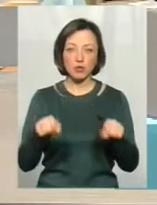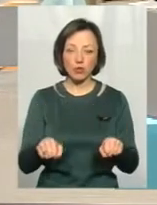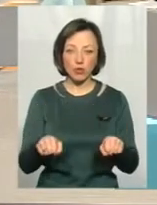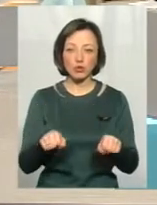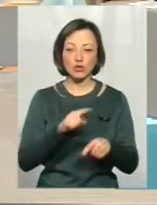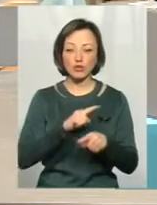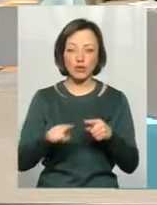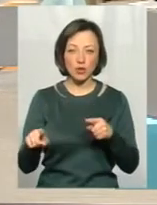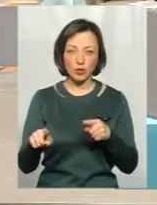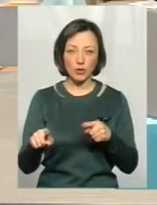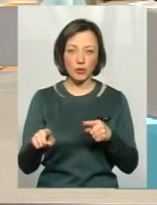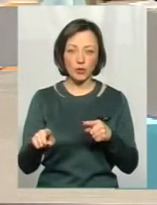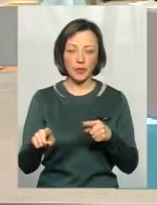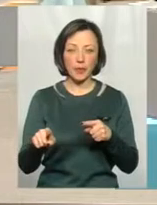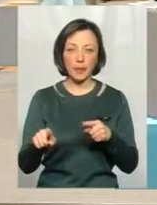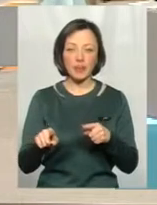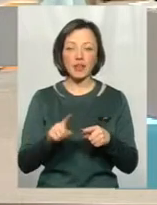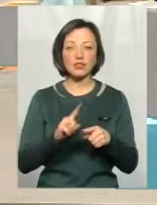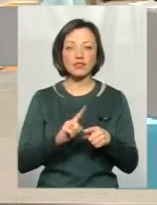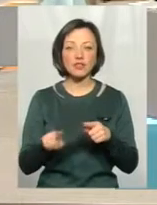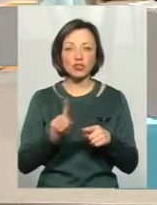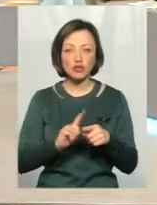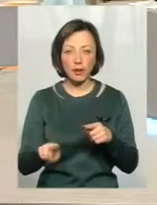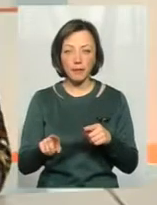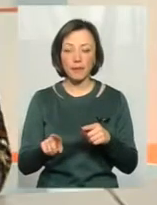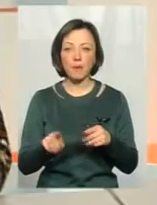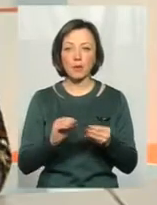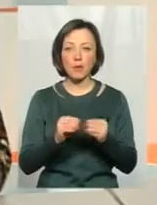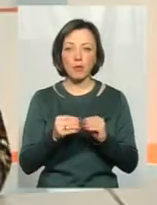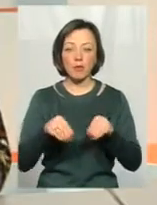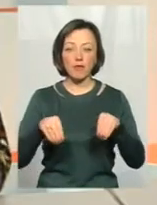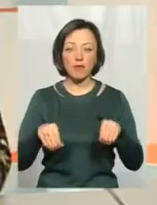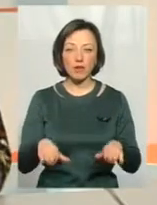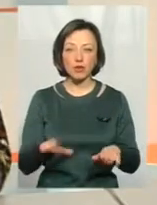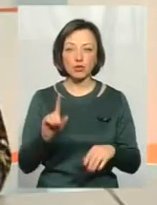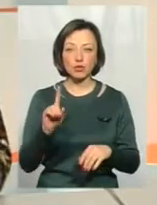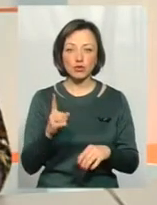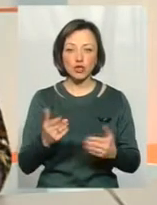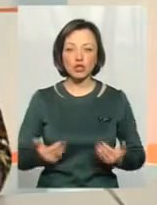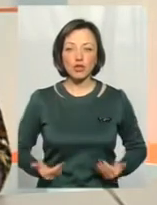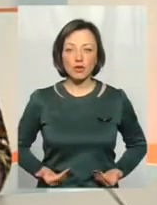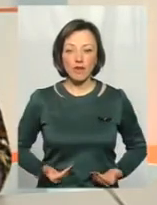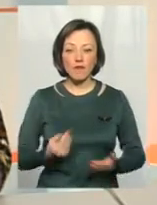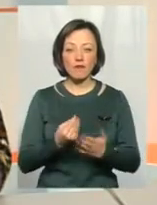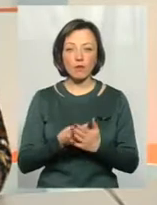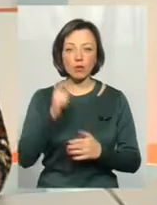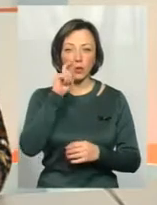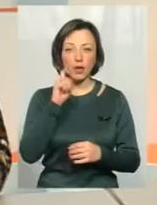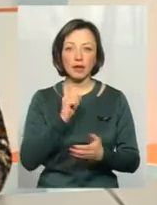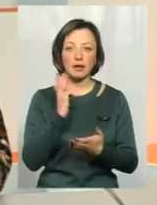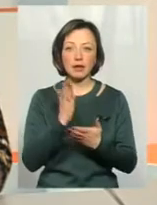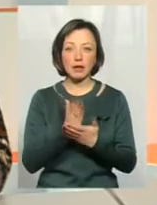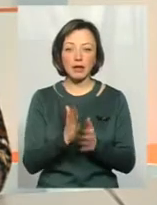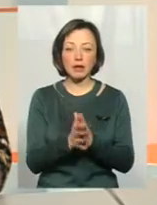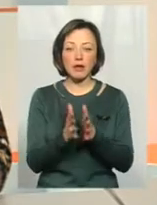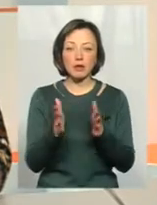швидше проблему вильшити. Тому що житловий фонд України, він є, по-перше,